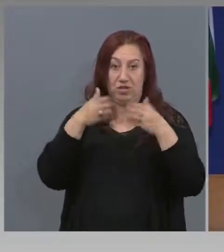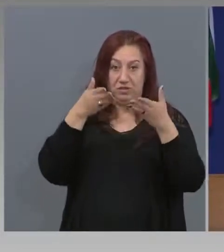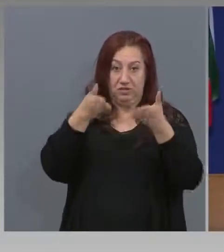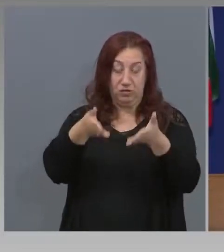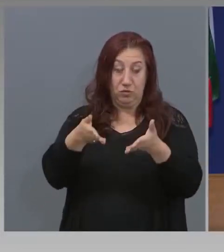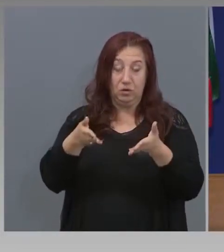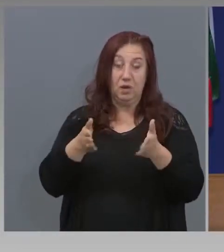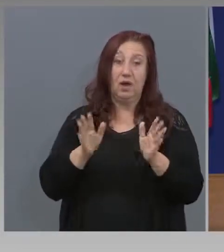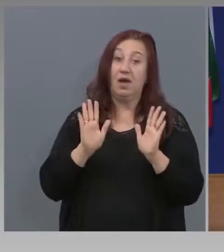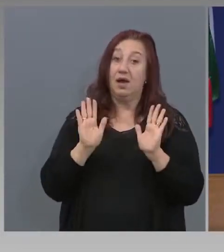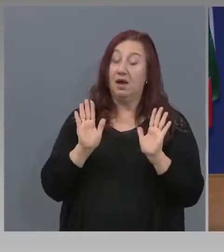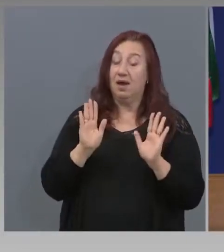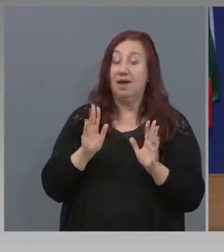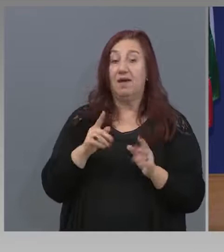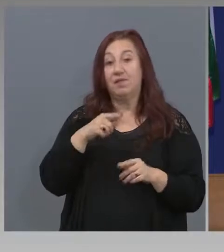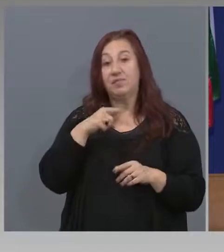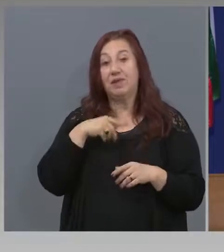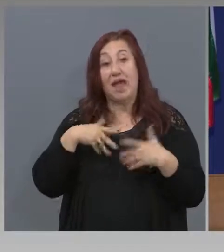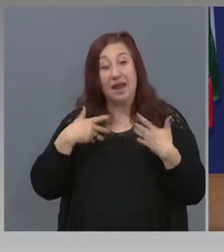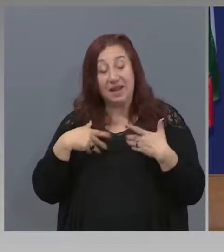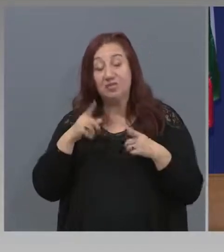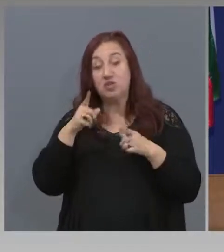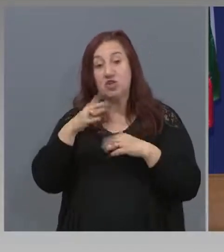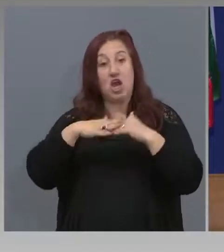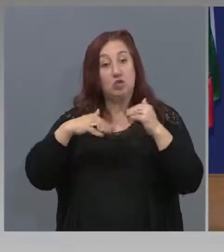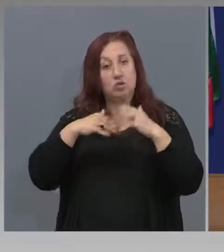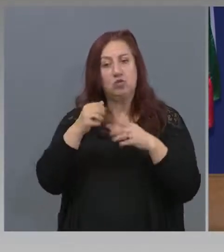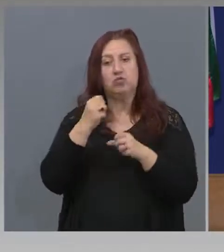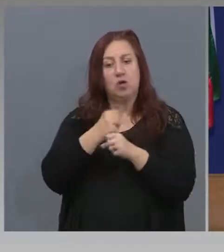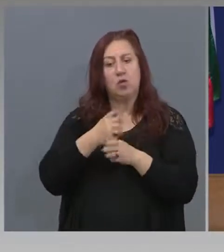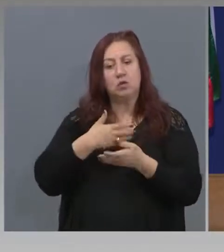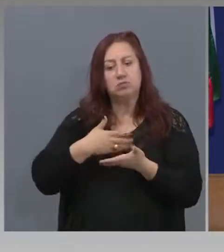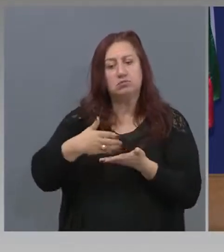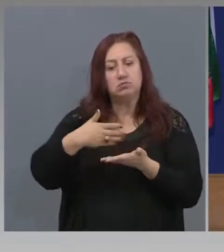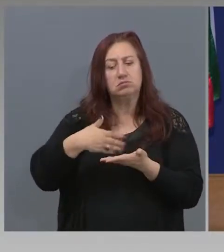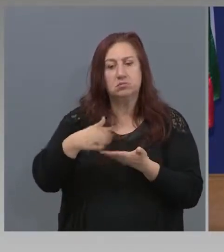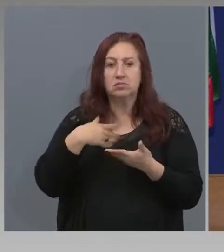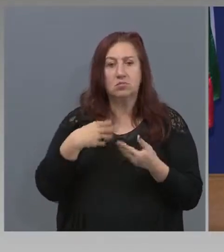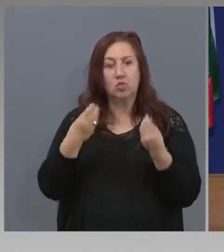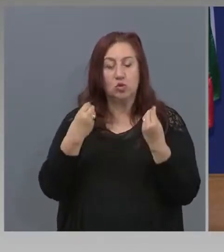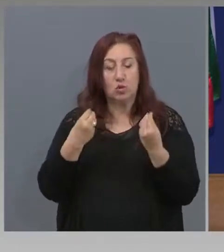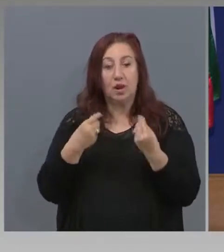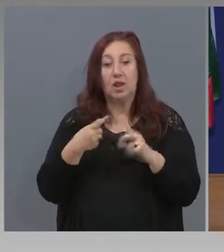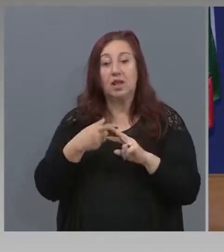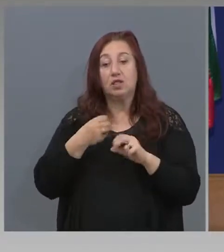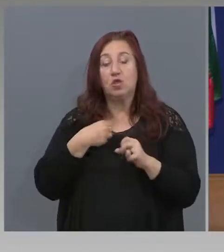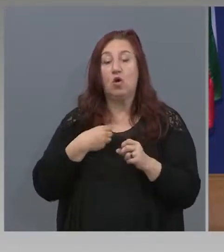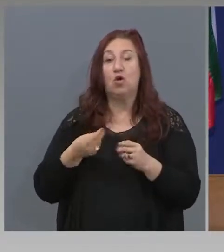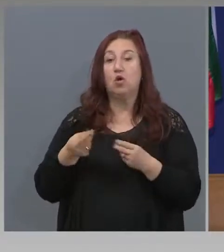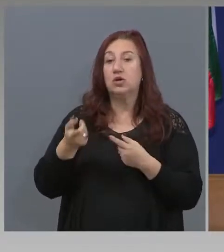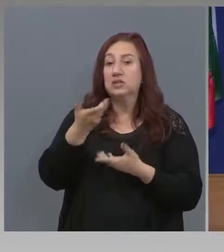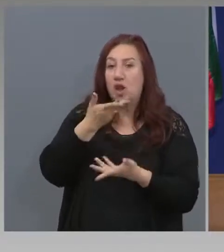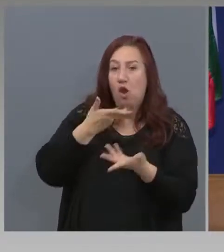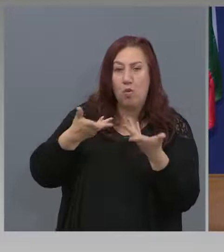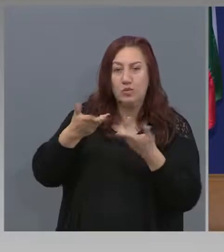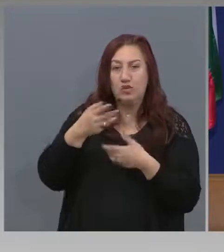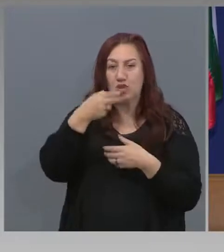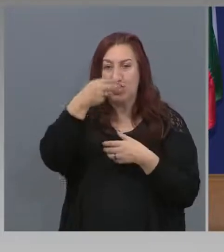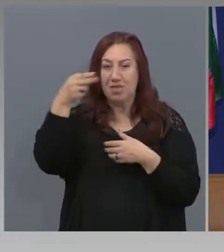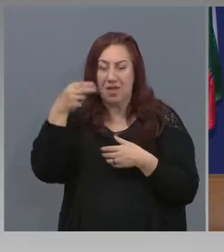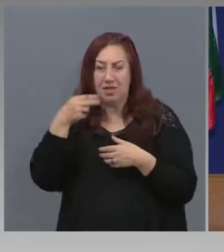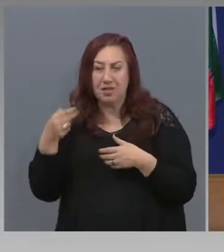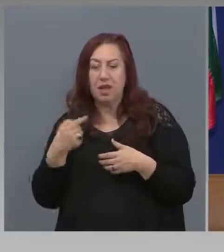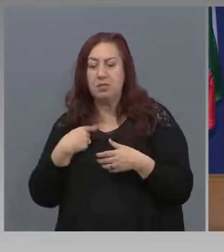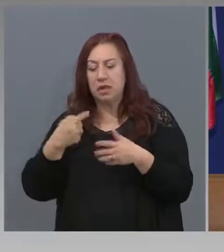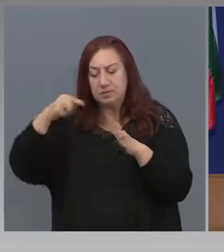строителството работи и то добре. Но се обсъждат темите достатъчно сериозно, заобучено с всичките